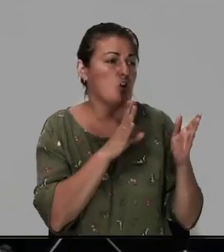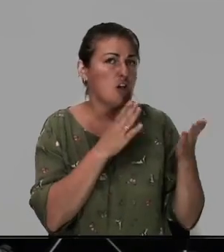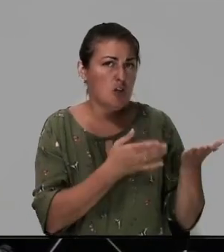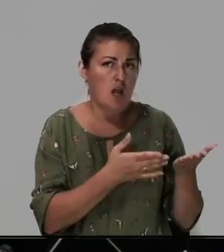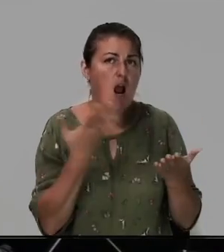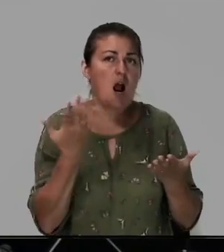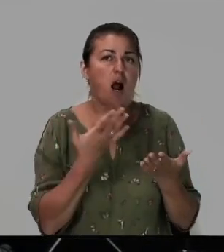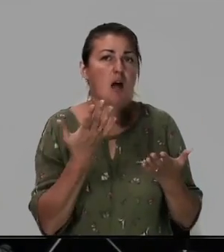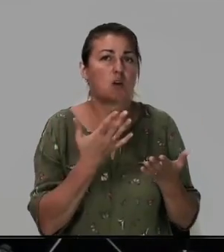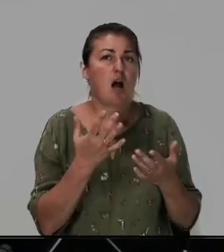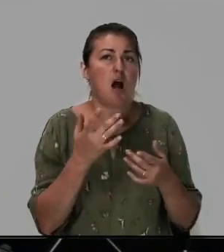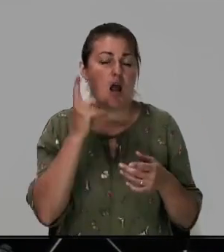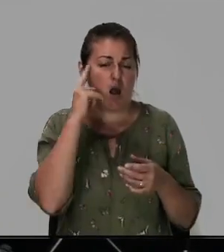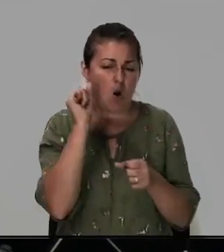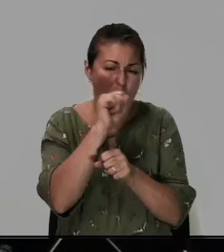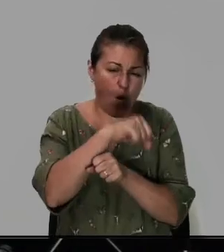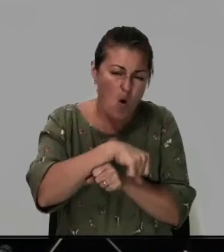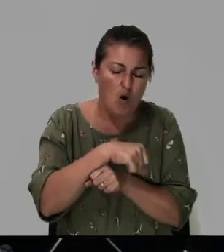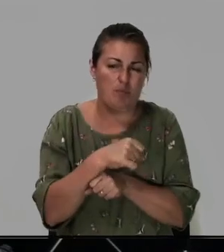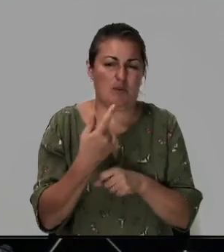которая сгорблена столько лет